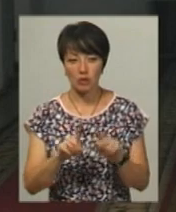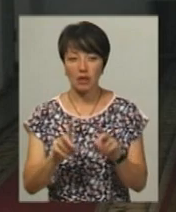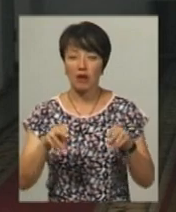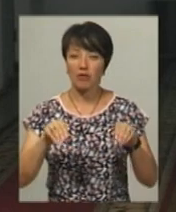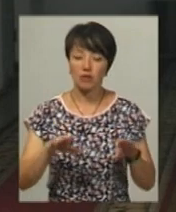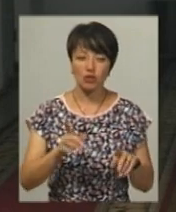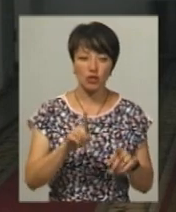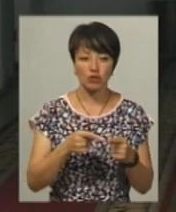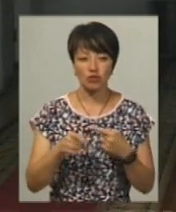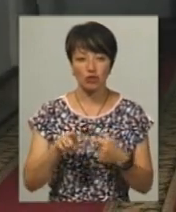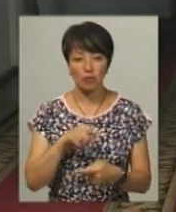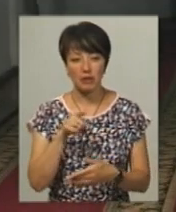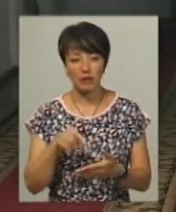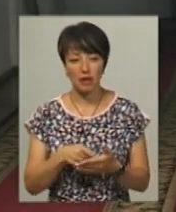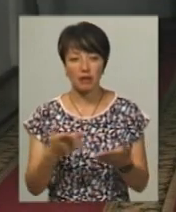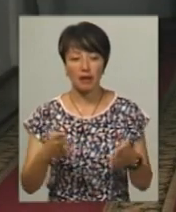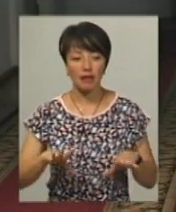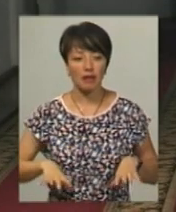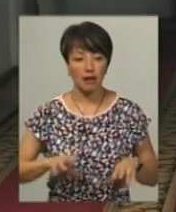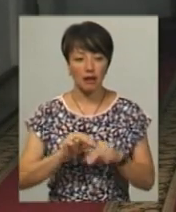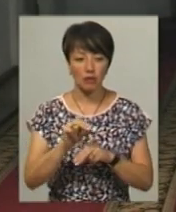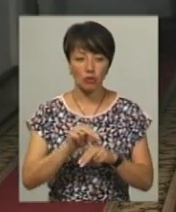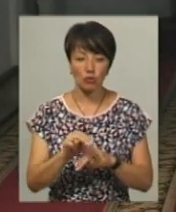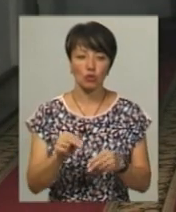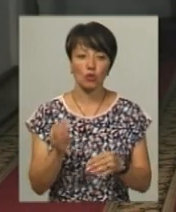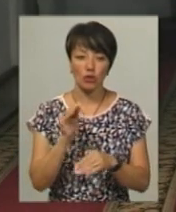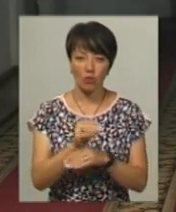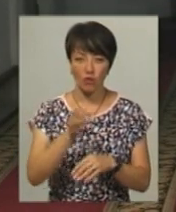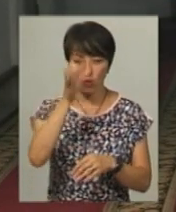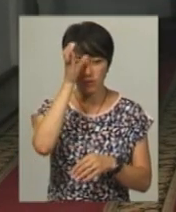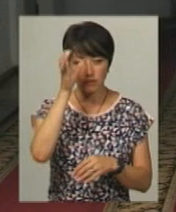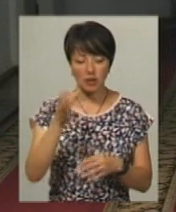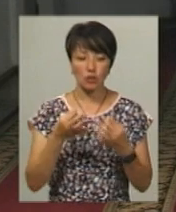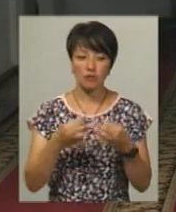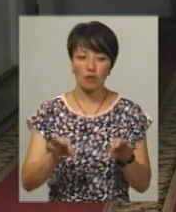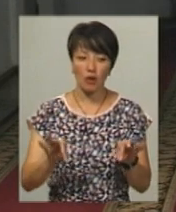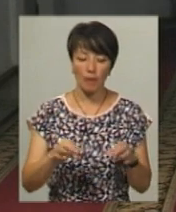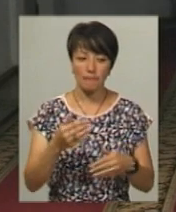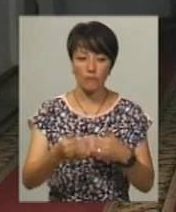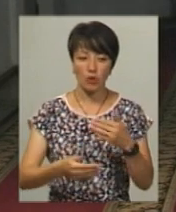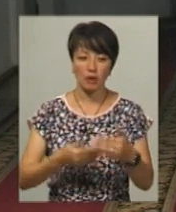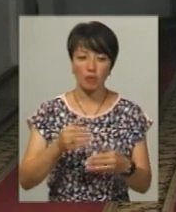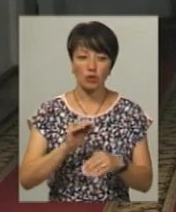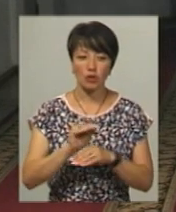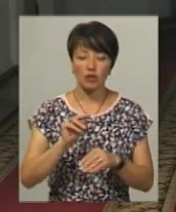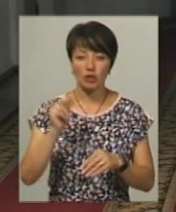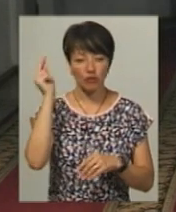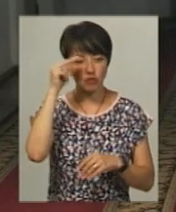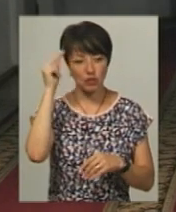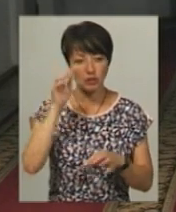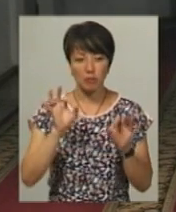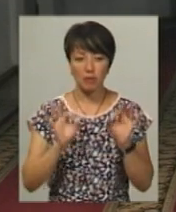вирішити те чи інше питання? Такі тренінги, додаткова альтернативна освіта дозволяє поетапно навчитися, як